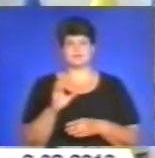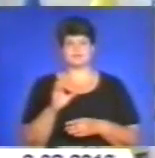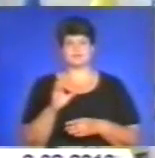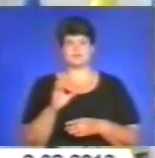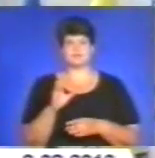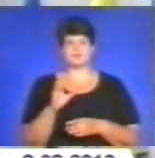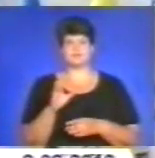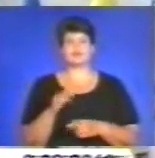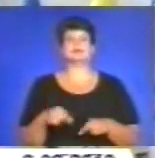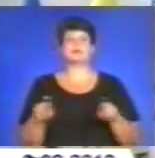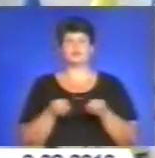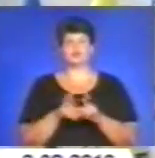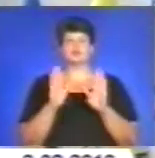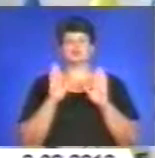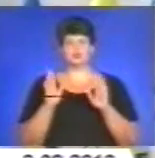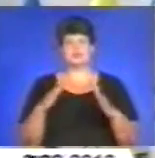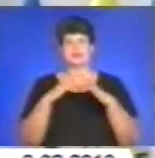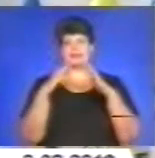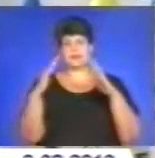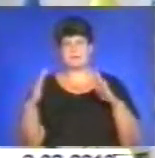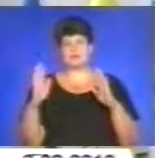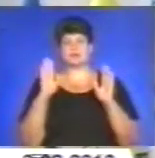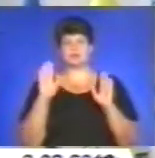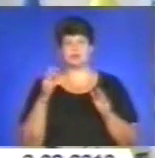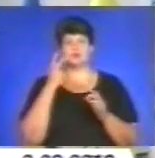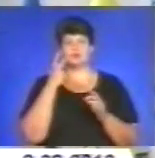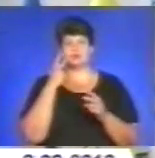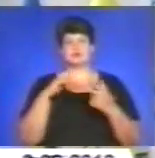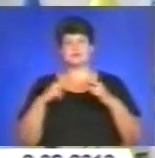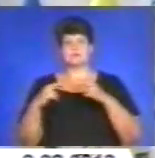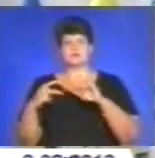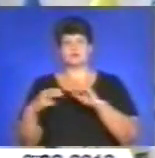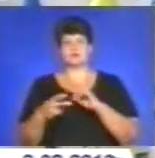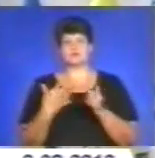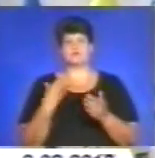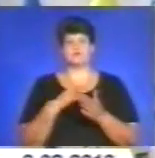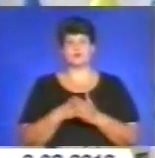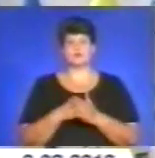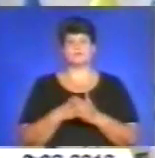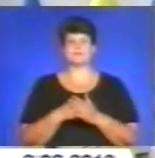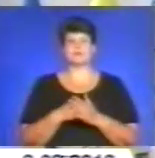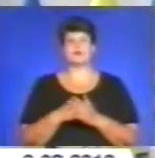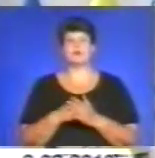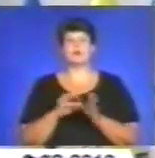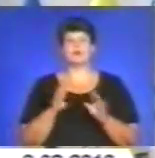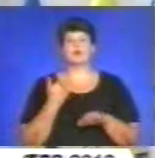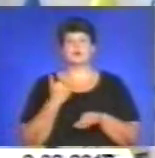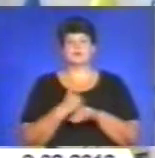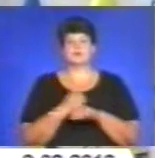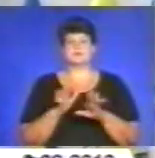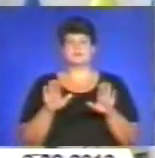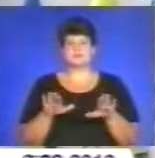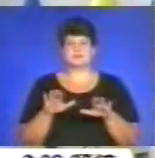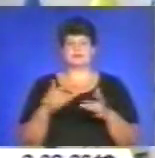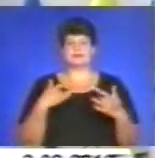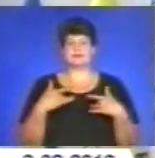буде намет, який буде постійно змінювати своє розташування. Основні місця, в яких будуть розташовуватися намети – це